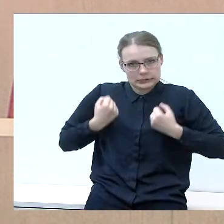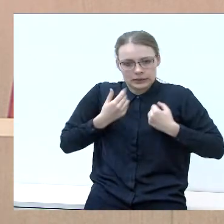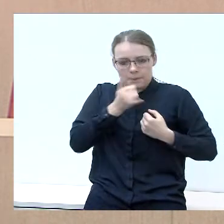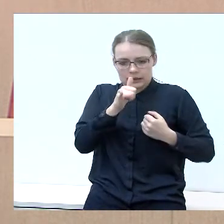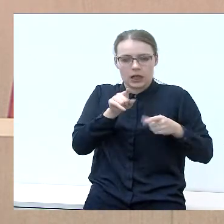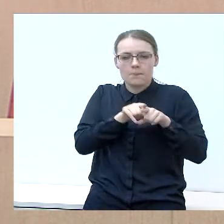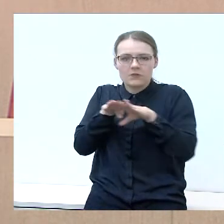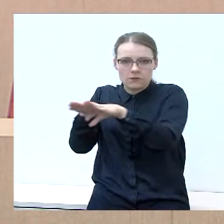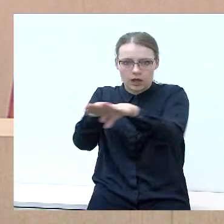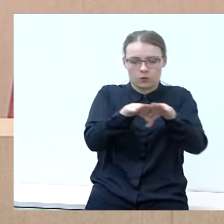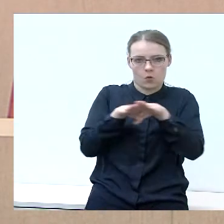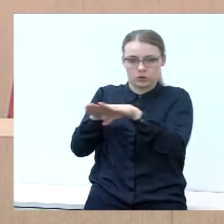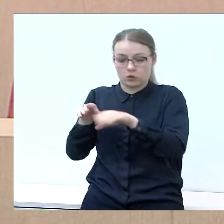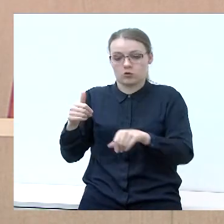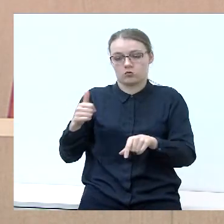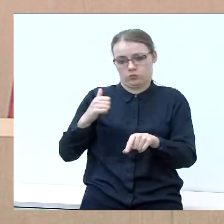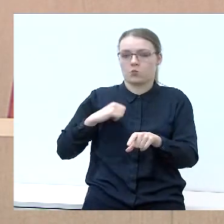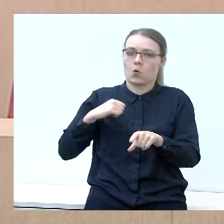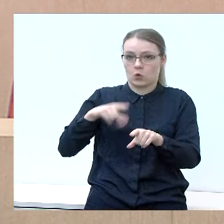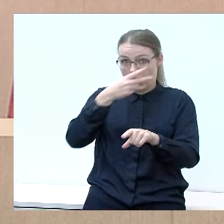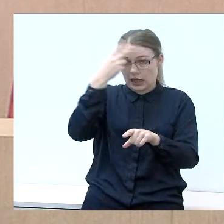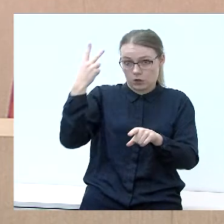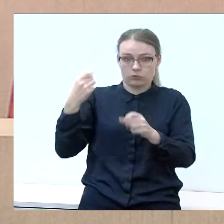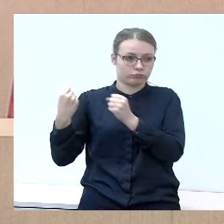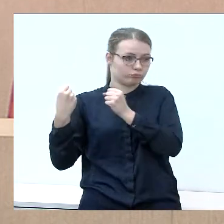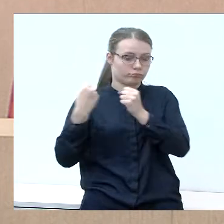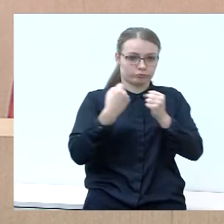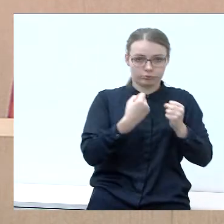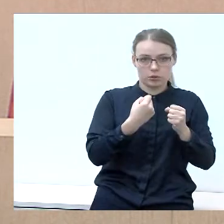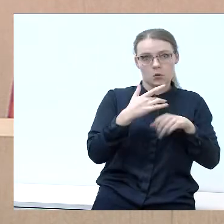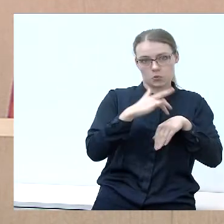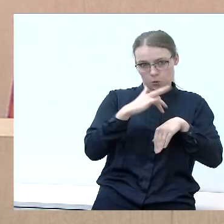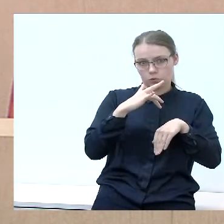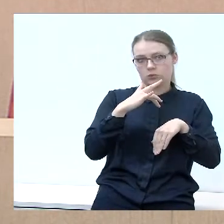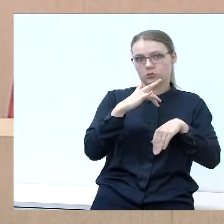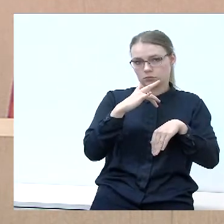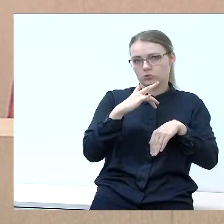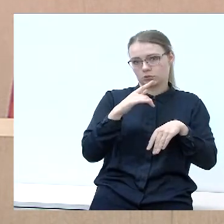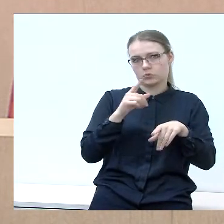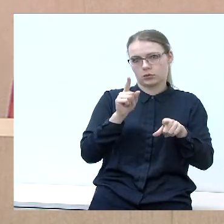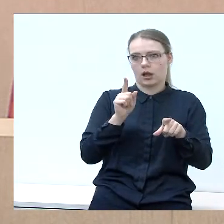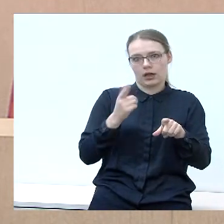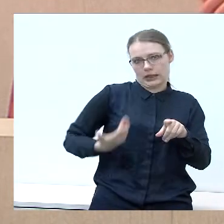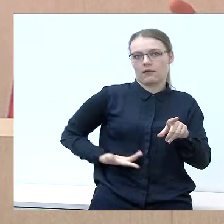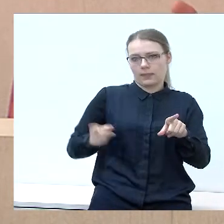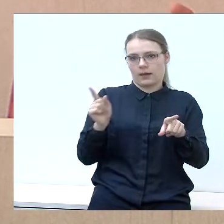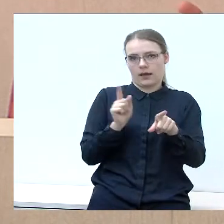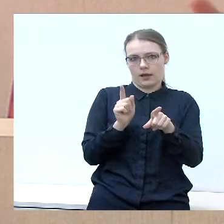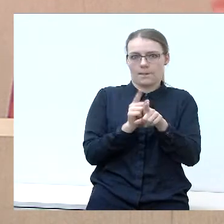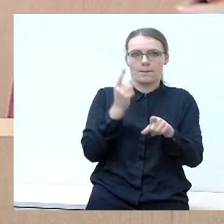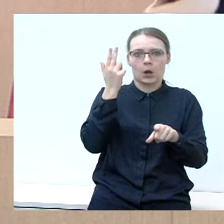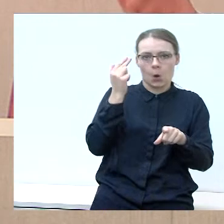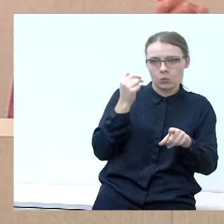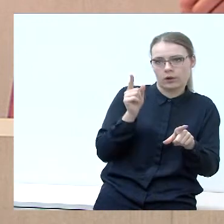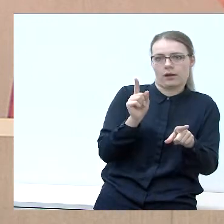suvienodit, kad žmogus įvažiuodamas į Lietuvą, jis jaustųsi, kad taip pat gyvena kaip ir Kaune,